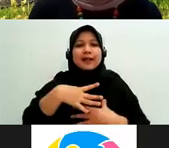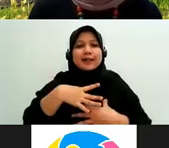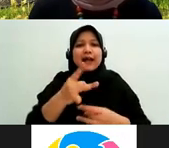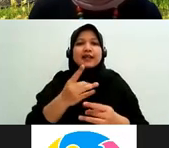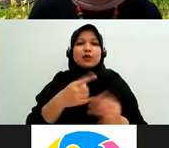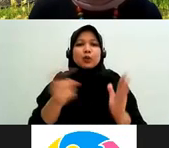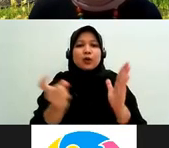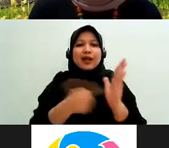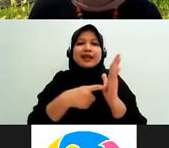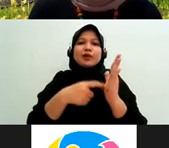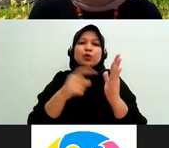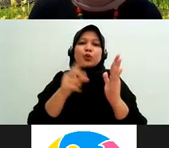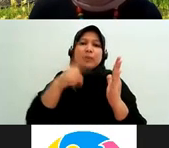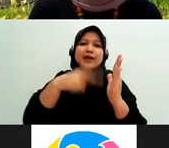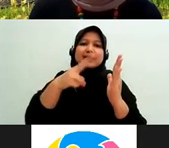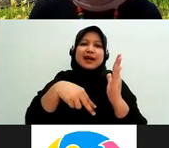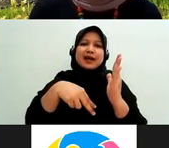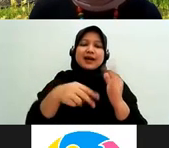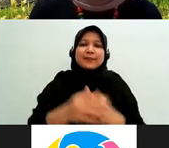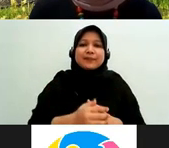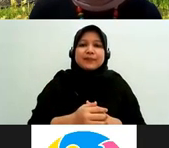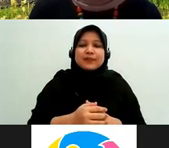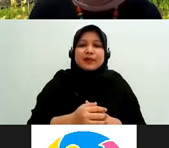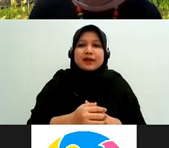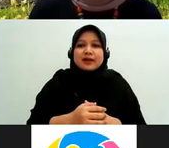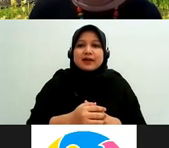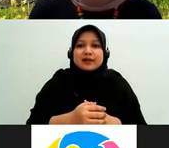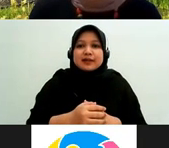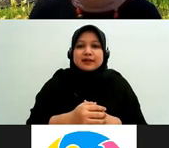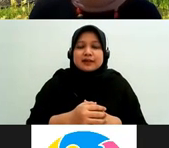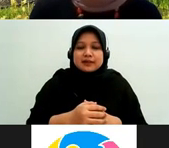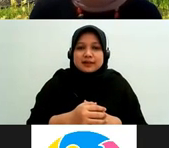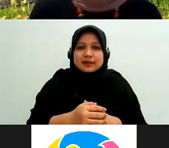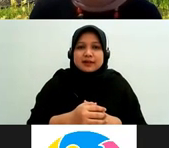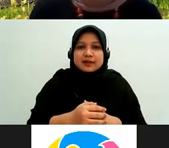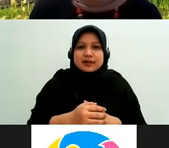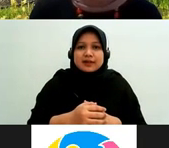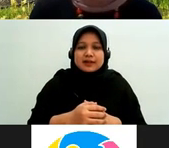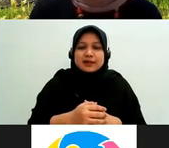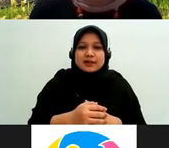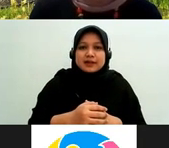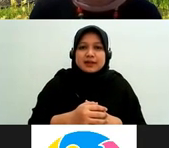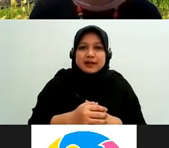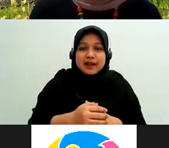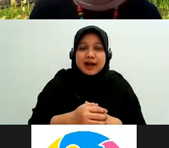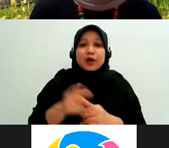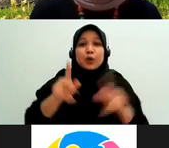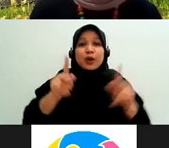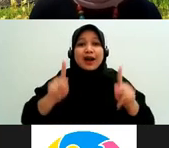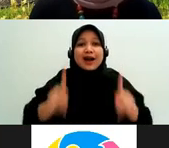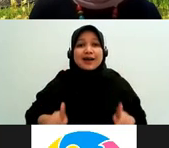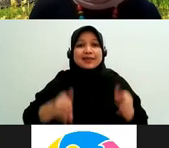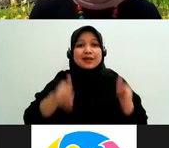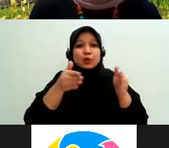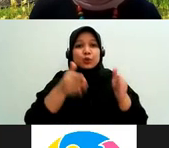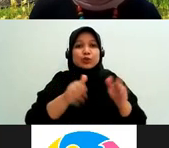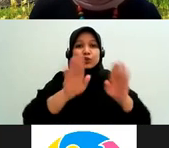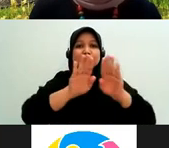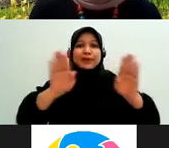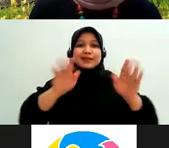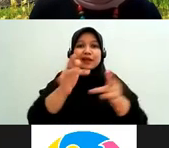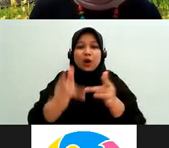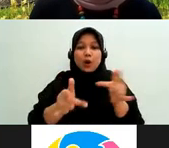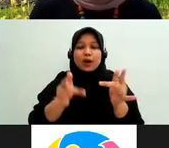sangat penting untuk menyeimbangkan si karakter-karakter khusus media online itu dengan